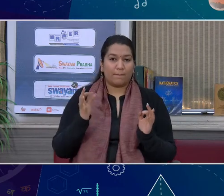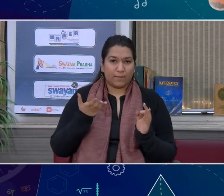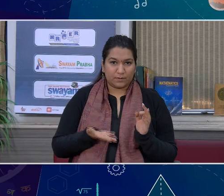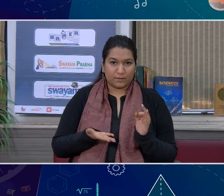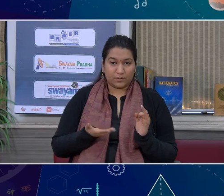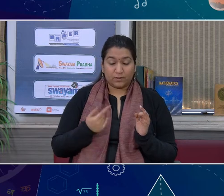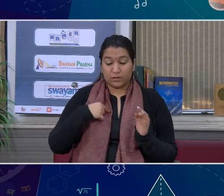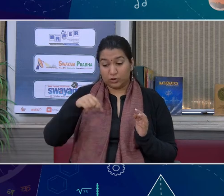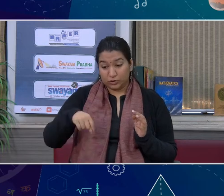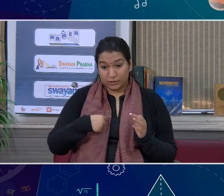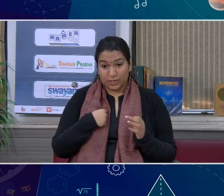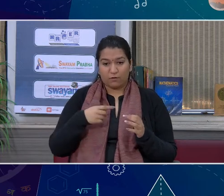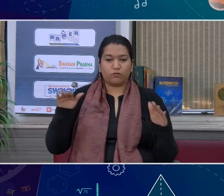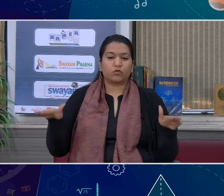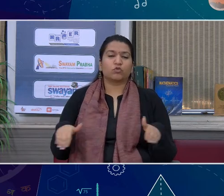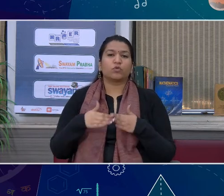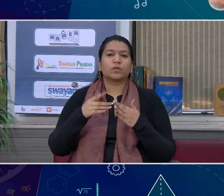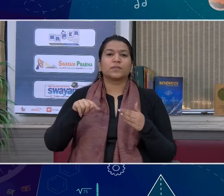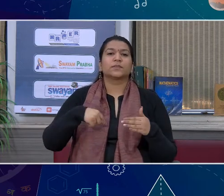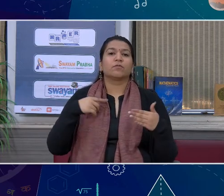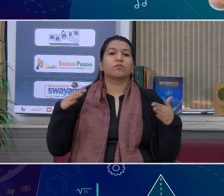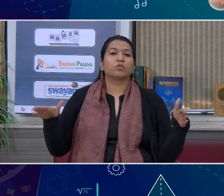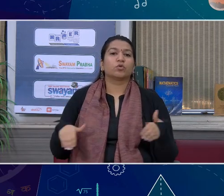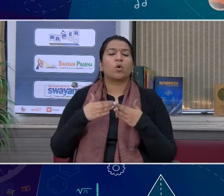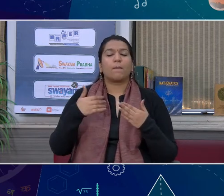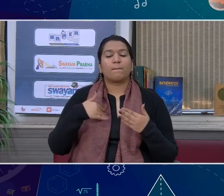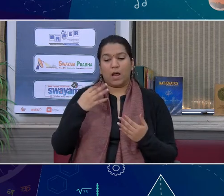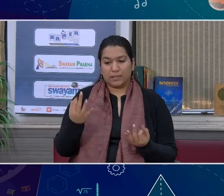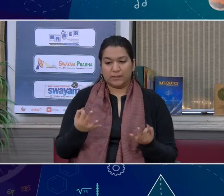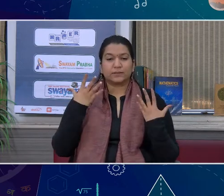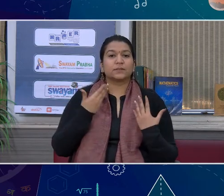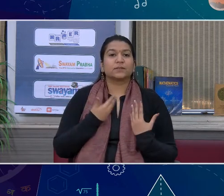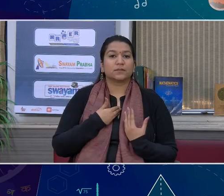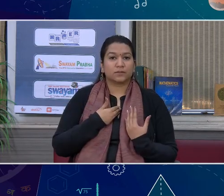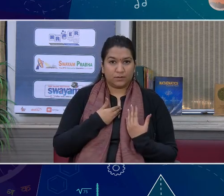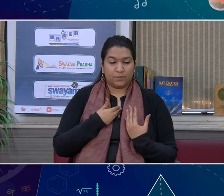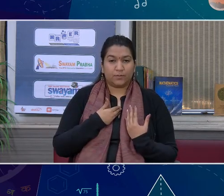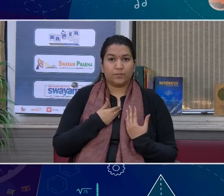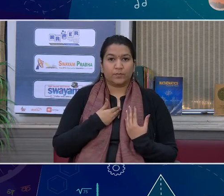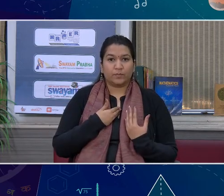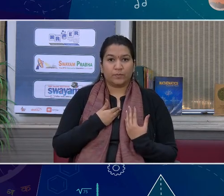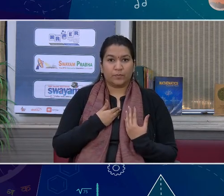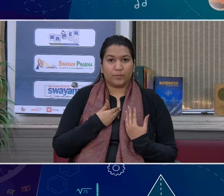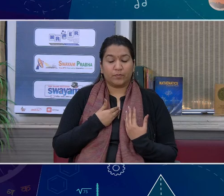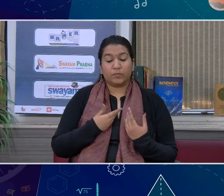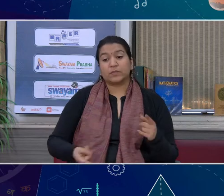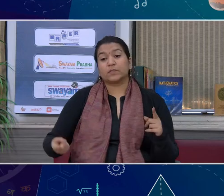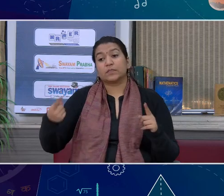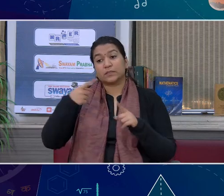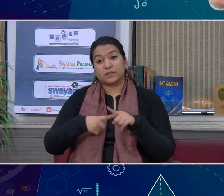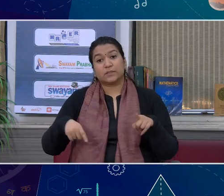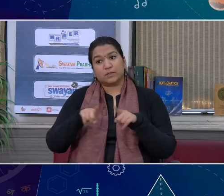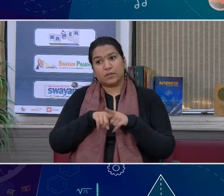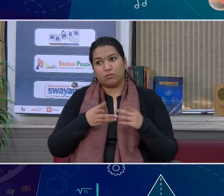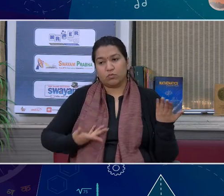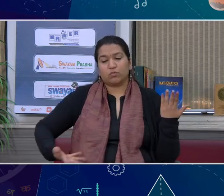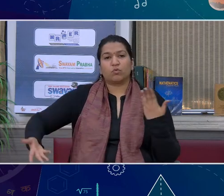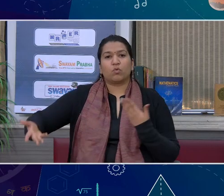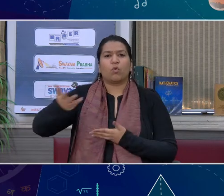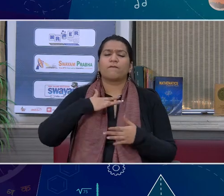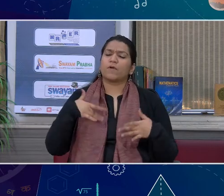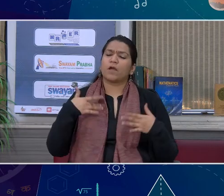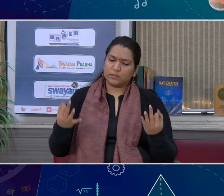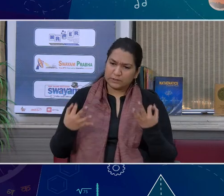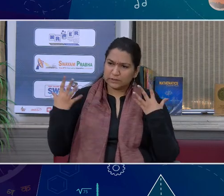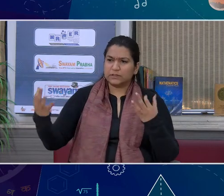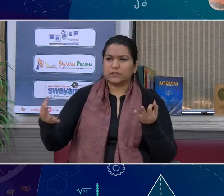अपना परीचे अपने आपको दें कि हम उनीक है और ऐसा ही परीचे हर को यह अपने आपको दे रहा है तो हम उसको भी समझें कि हर